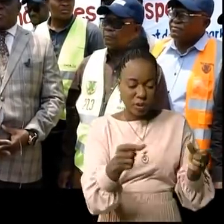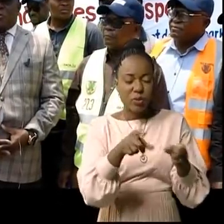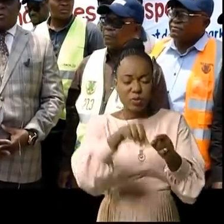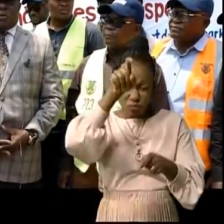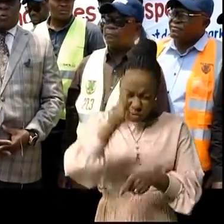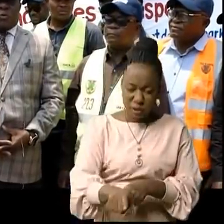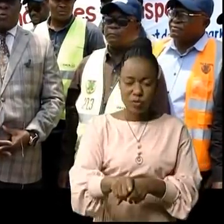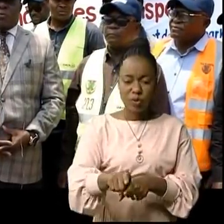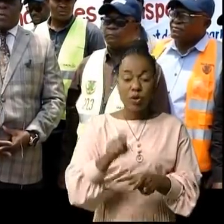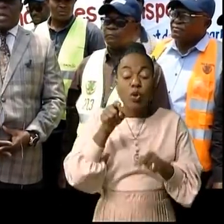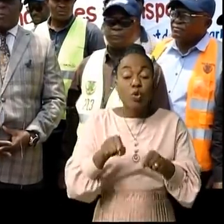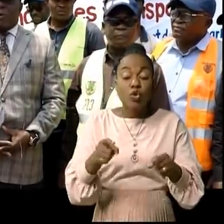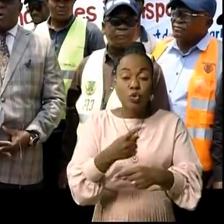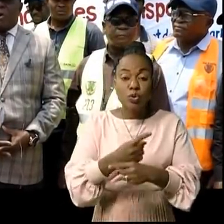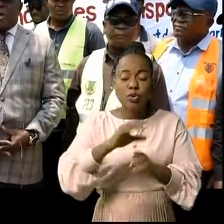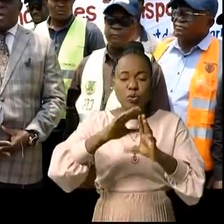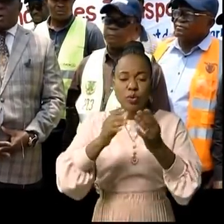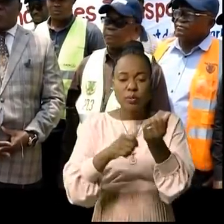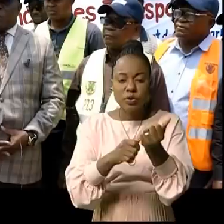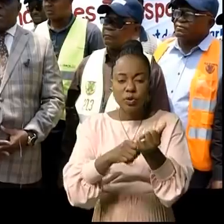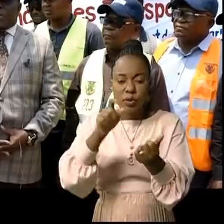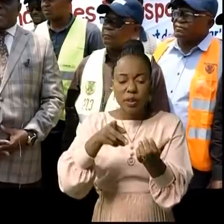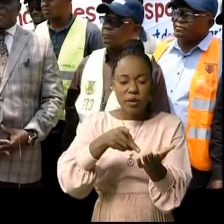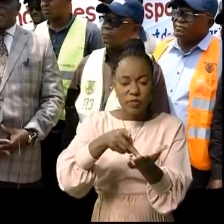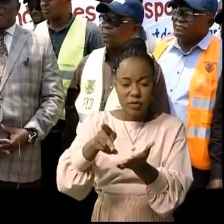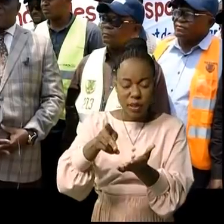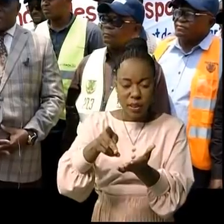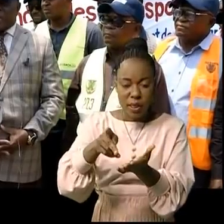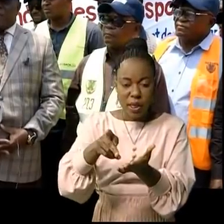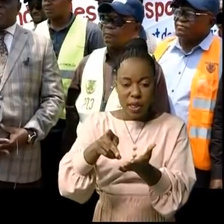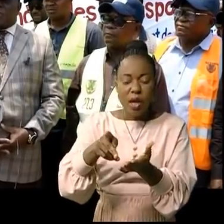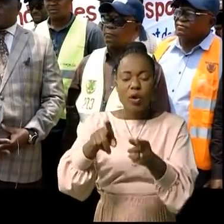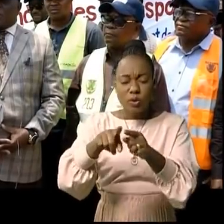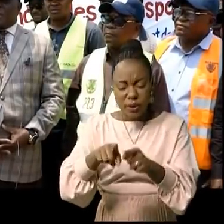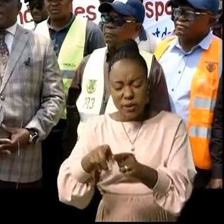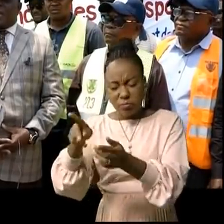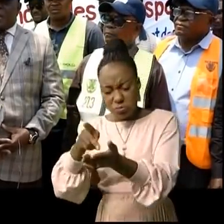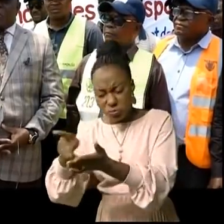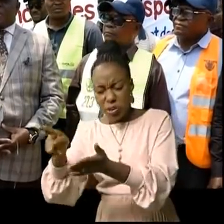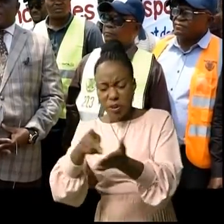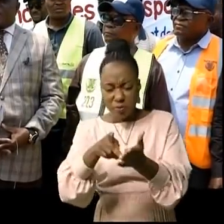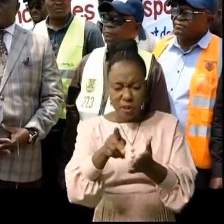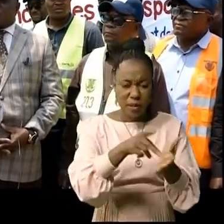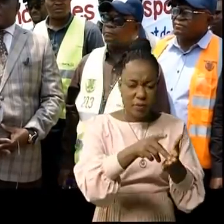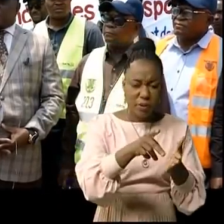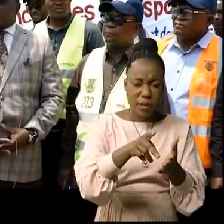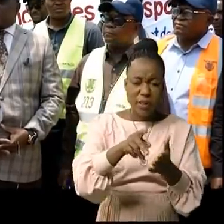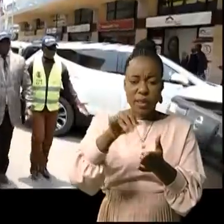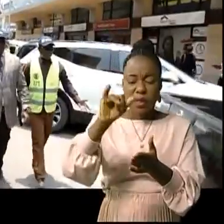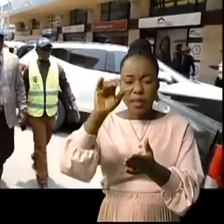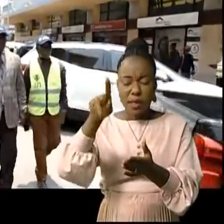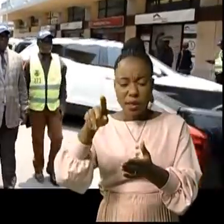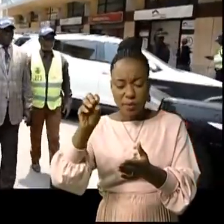obligation, aujourd'hui tout le monde doit payer l'impôt et ceux qui doivent payer les taxes, les rélevances des droits de l'Etat, ils doivent s'acquitter de ces obligations.